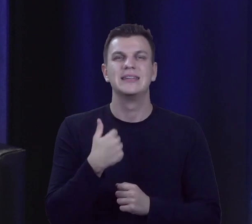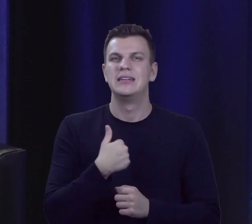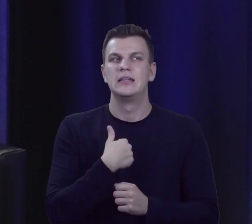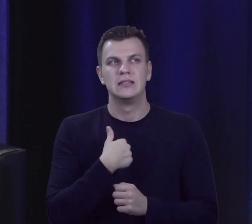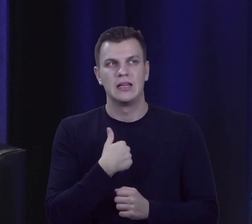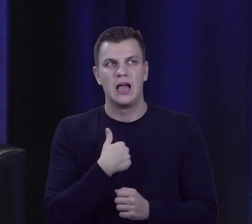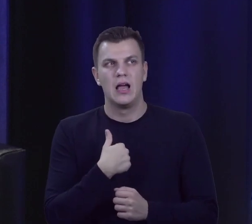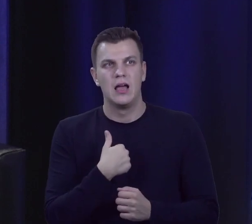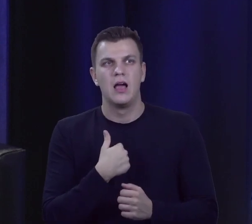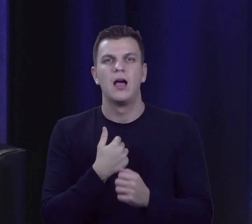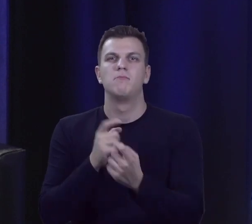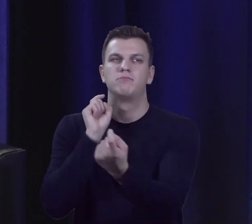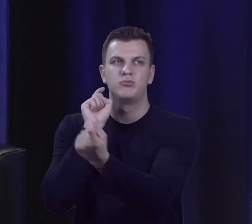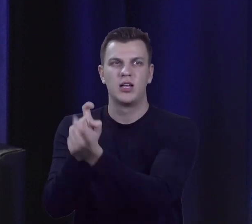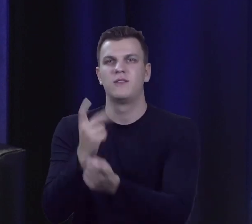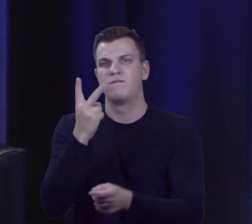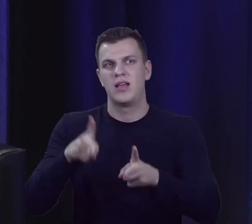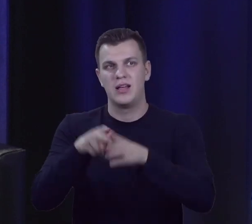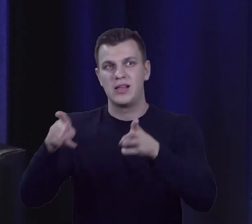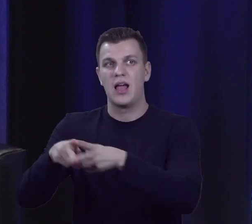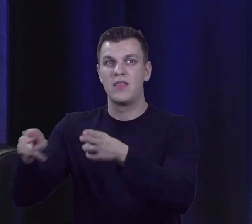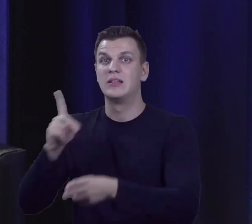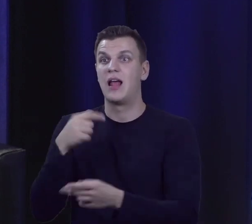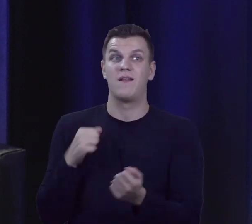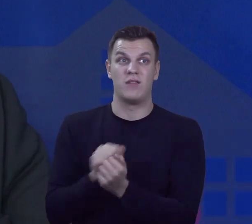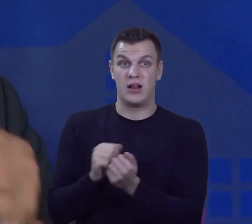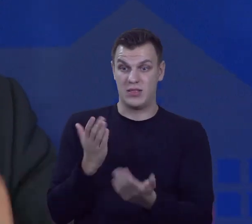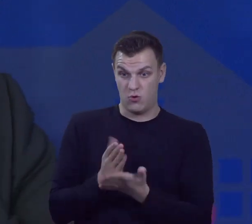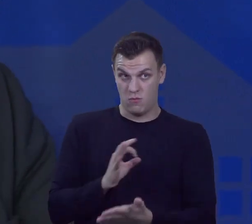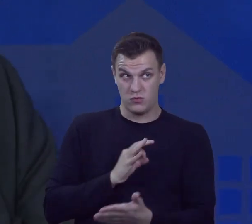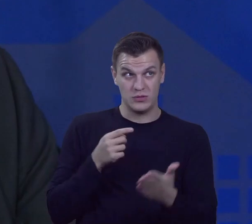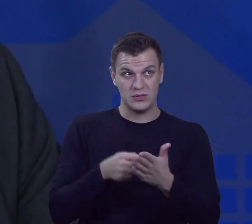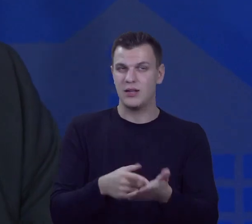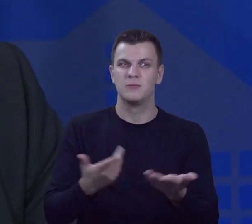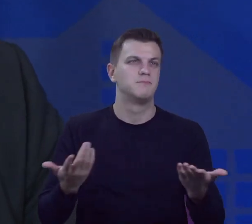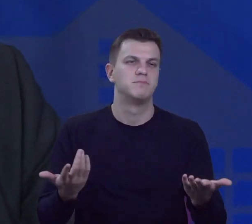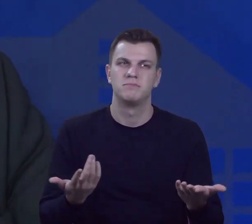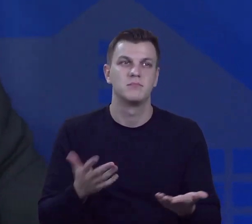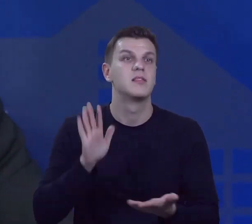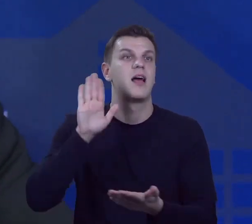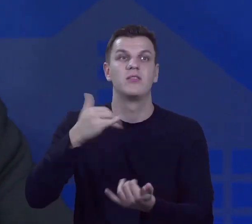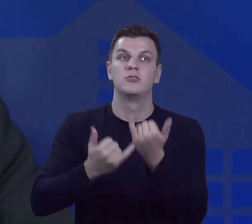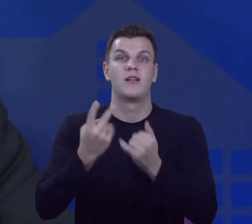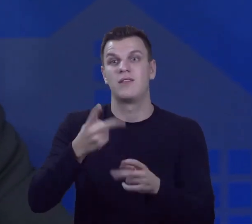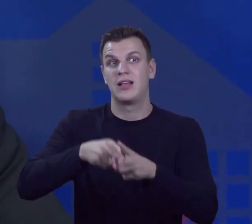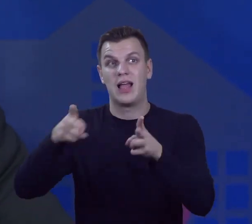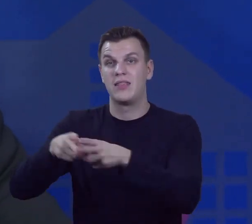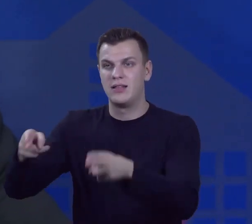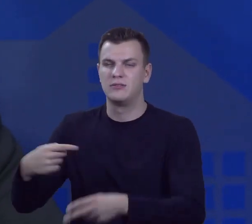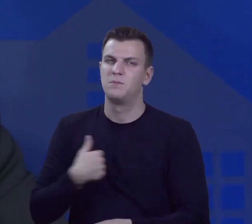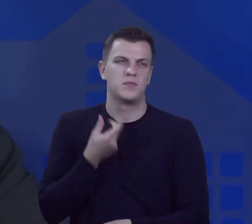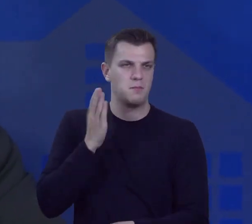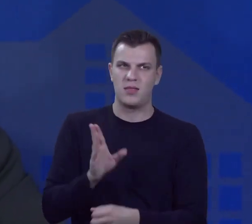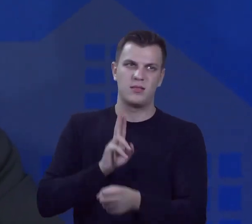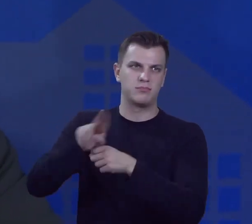przeciwikiem kadencyjności, dwukadencyjności, ale teraz walczę już nie dla siebie, bo nawet jak zostanie zniesiona, to już ja nie będę startował. No ale